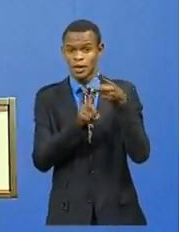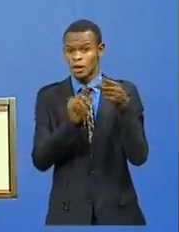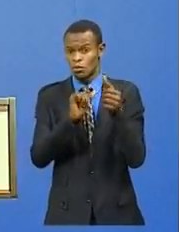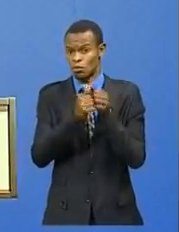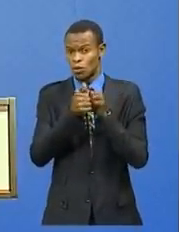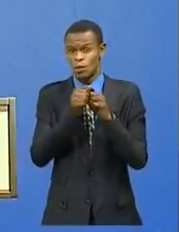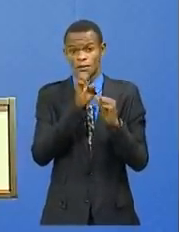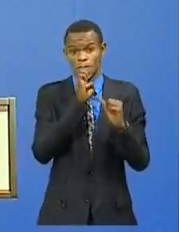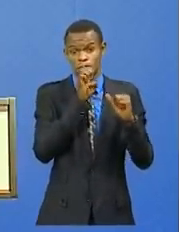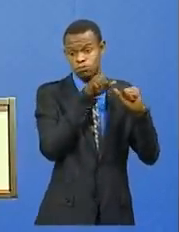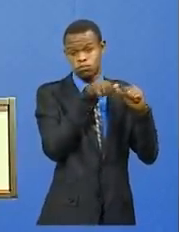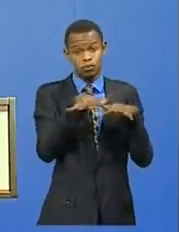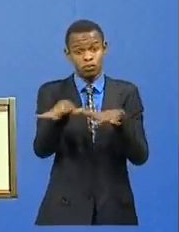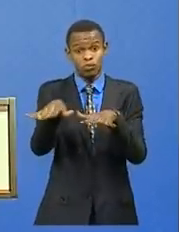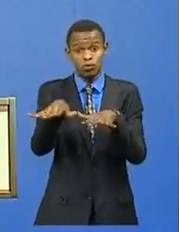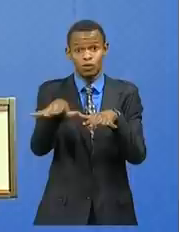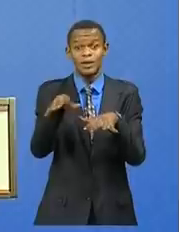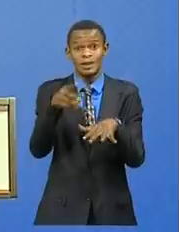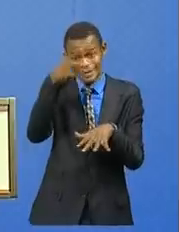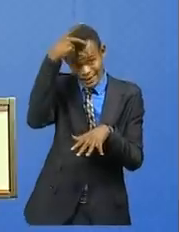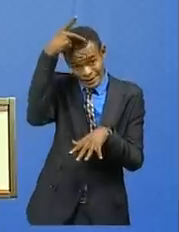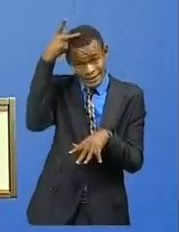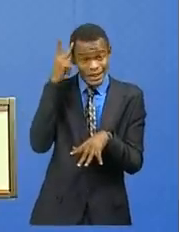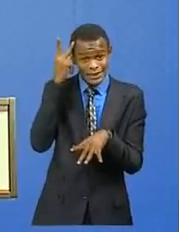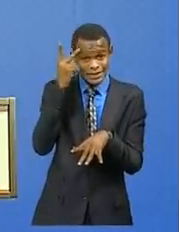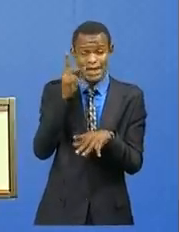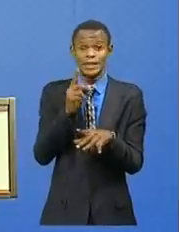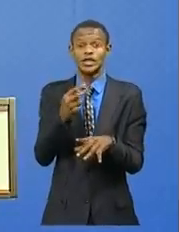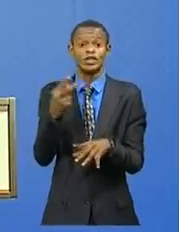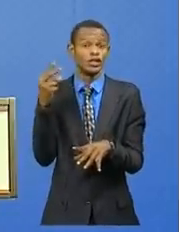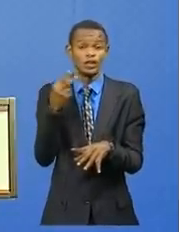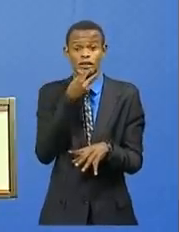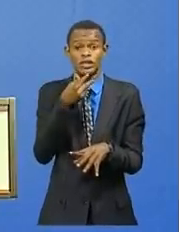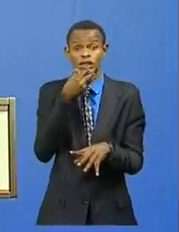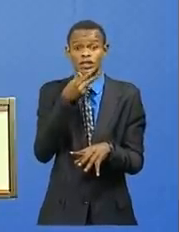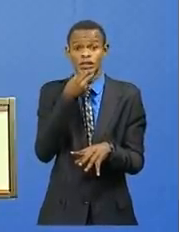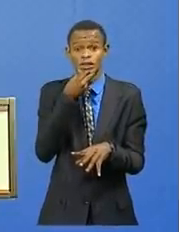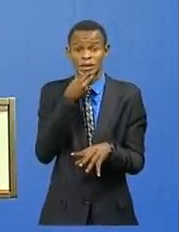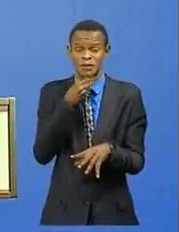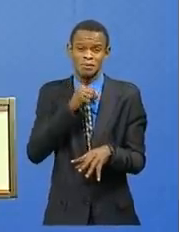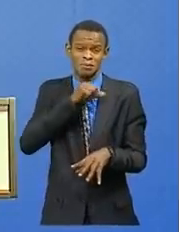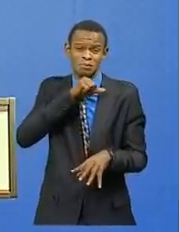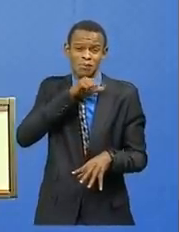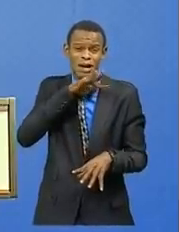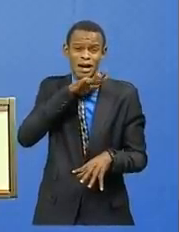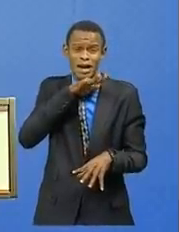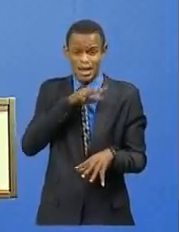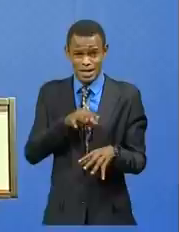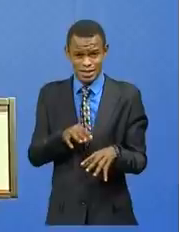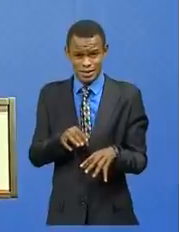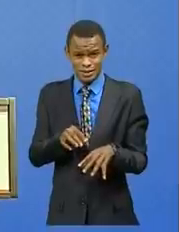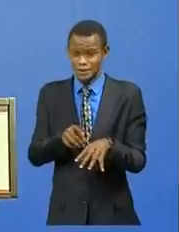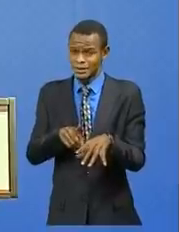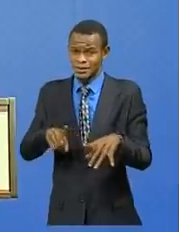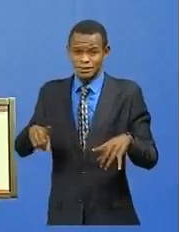et Kassai Cette malheureuse circonstance occasionnée par le déversement de substances toxiques sur les rivières